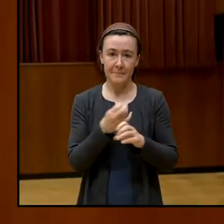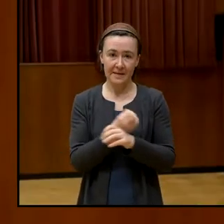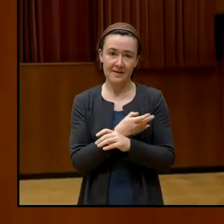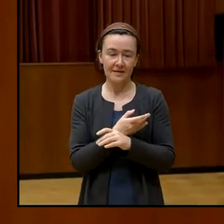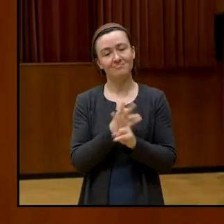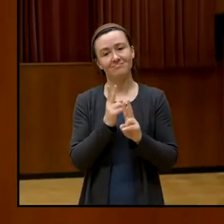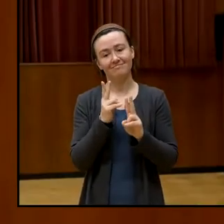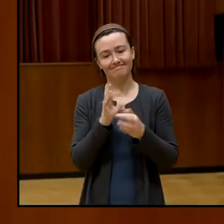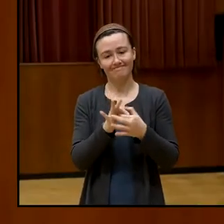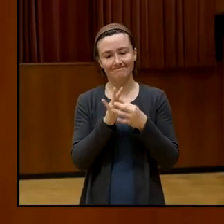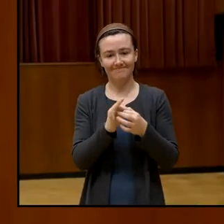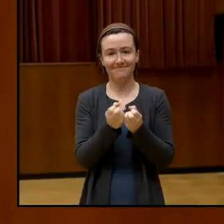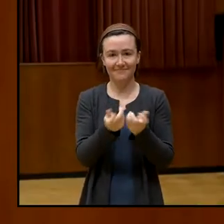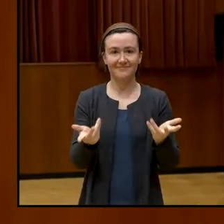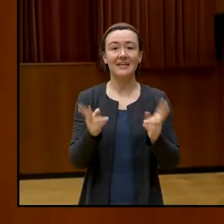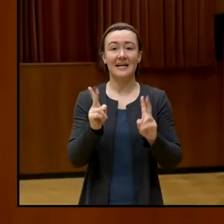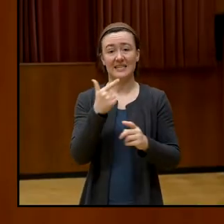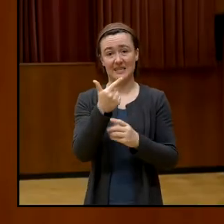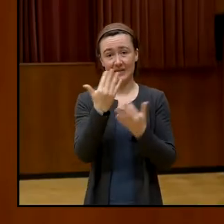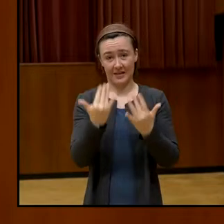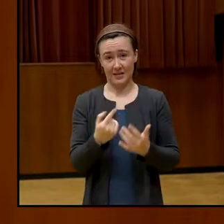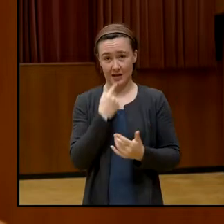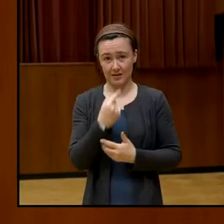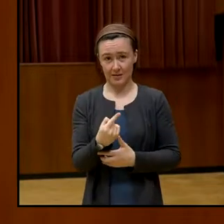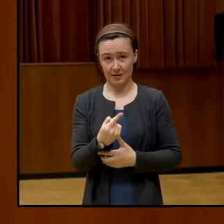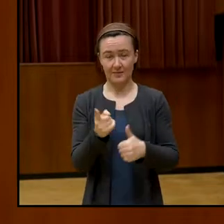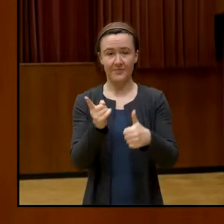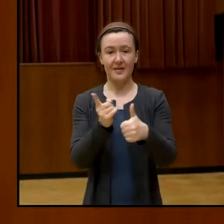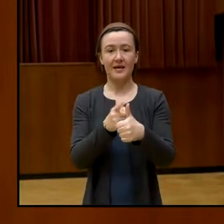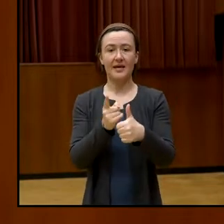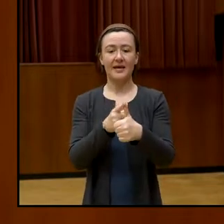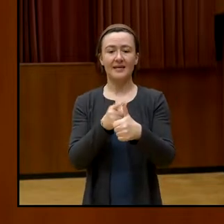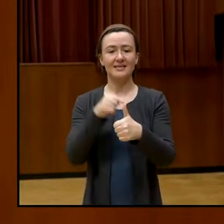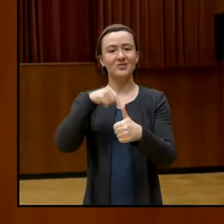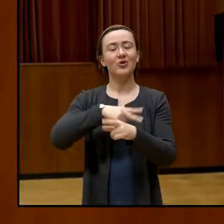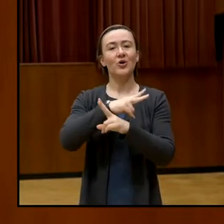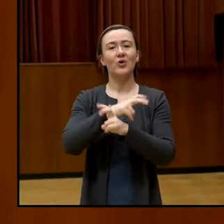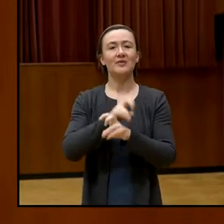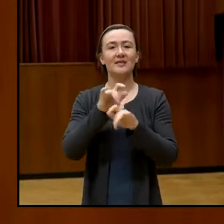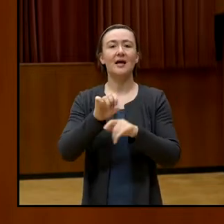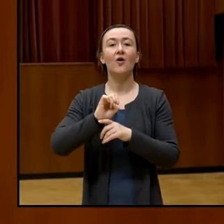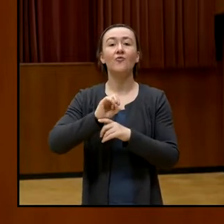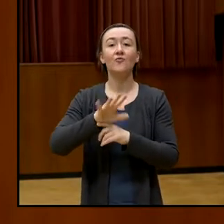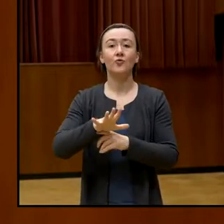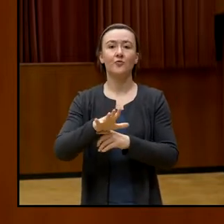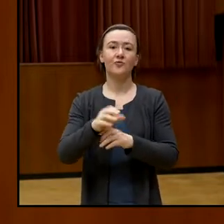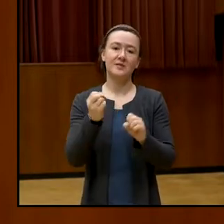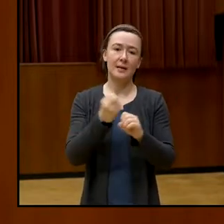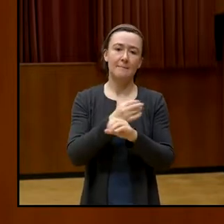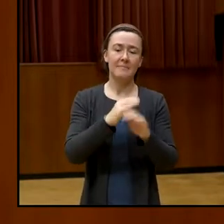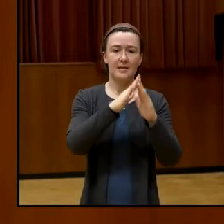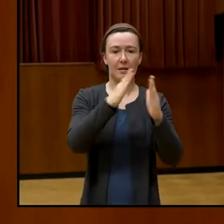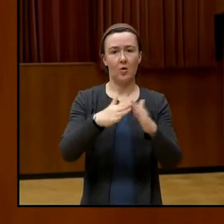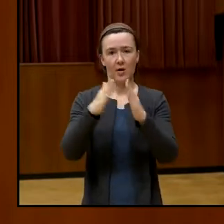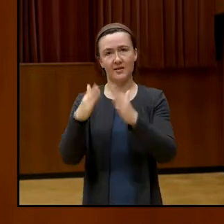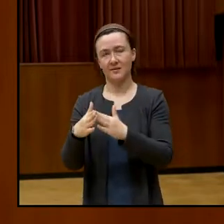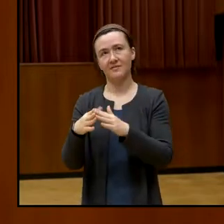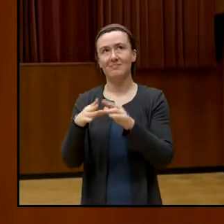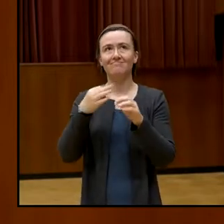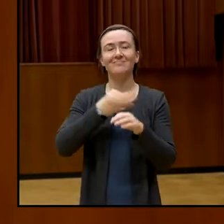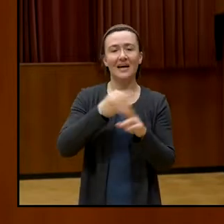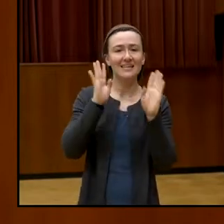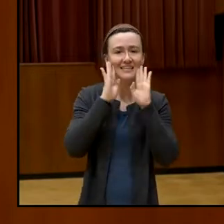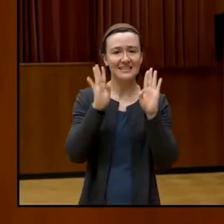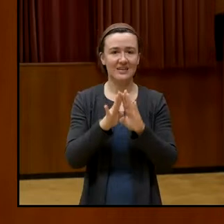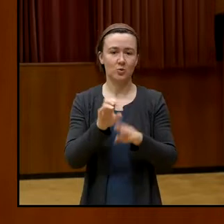hat 15 Medienhäuser, Tageszeitungen Medienhäuser 15. Wenn ich es